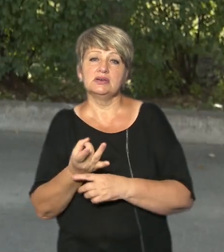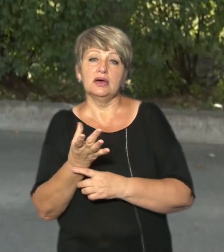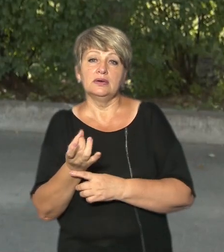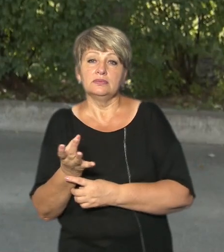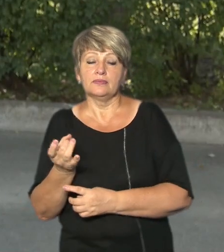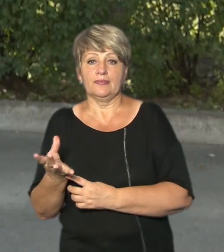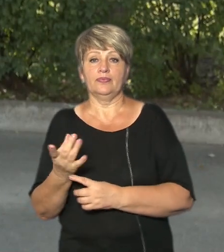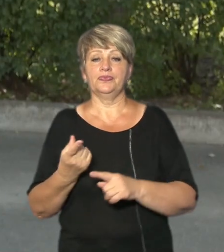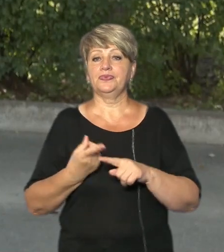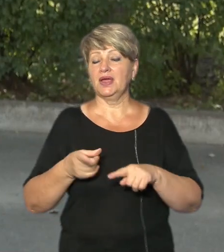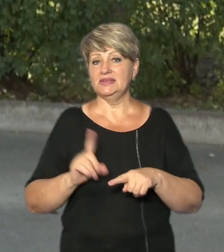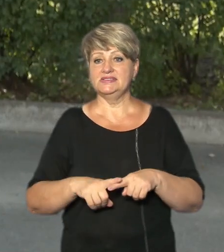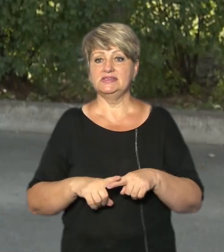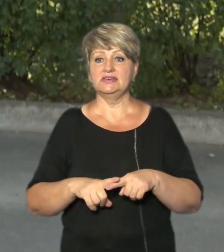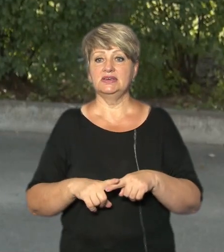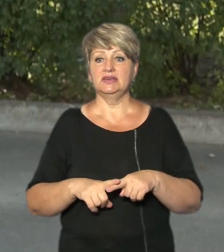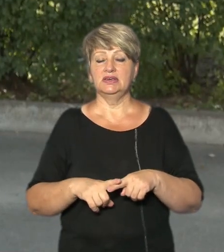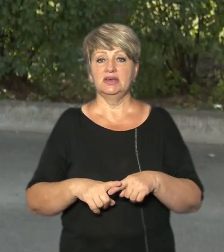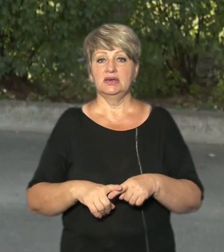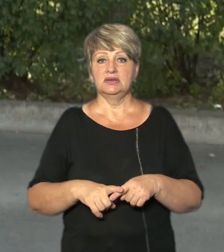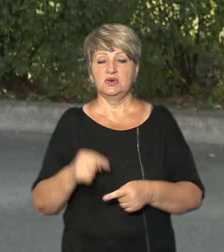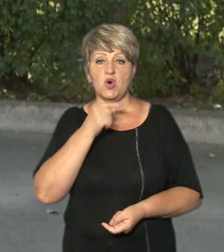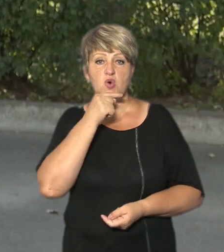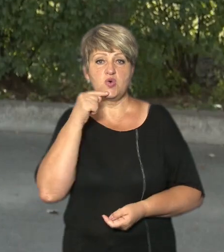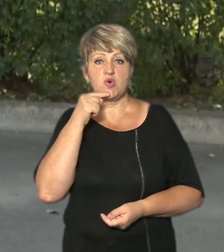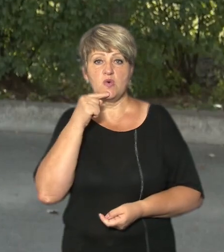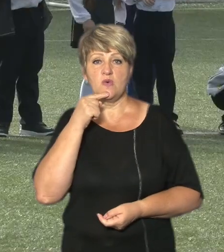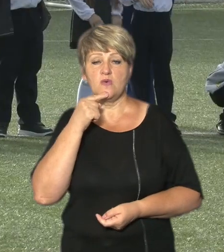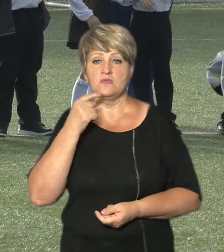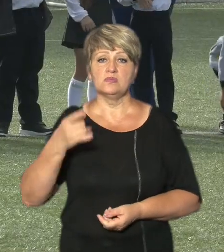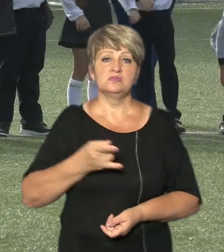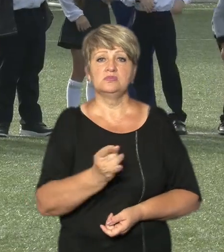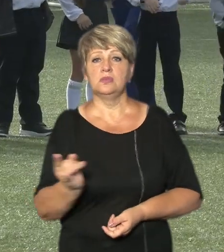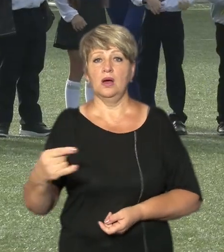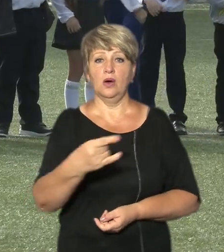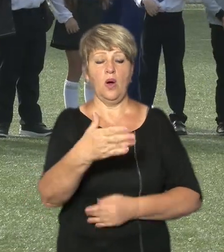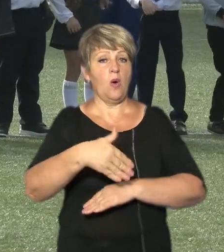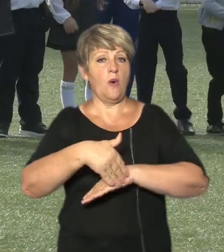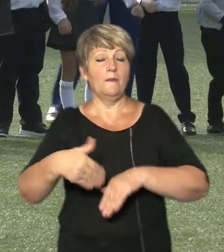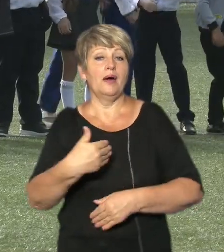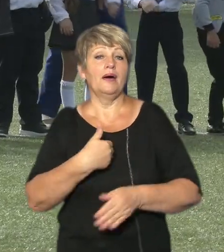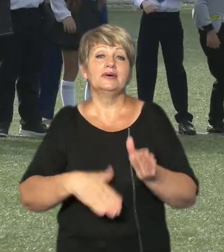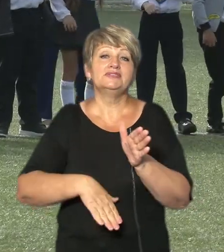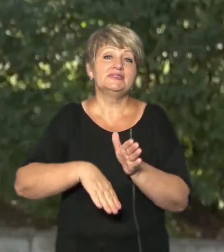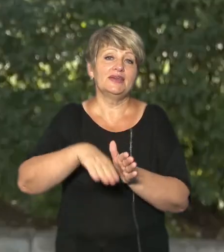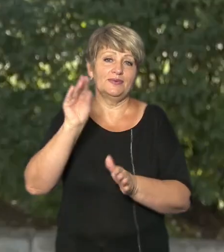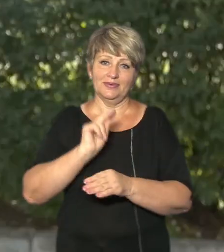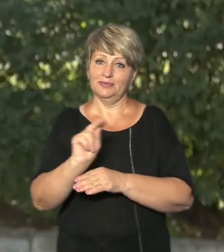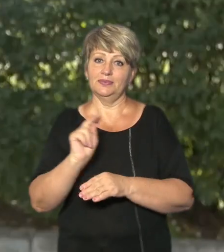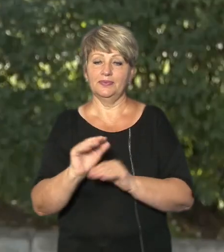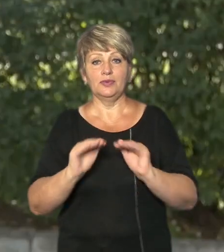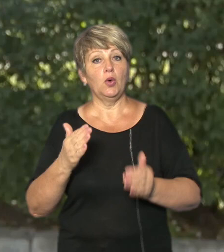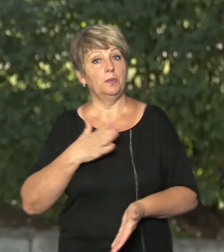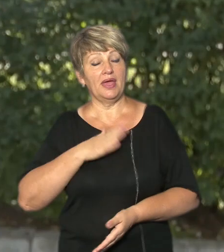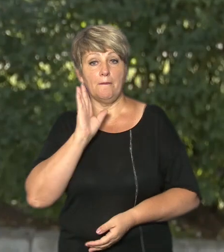оці орки вибачте їздять по вулицям Розповідає хотів з дитинства навчати дітей У мене мама